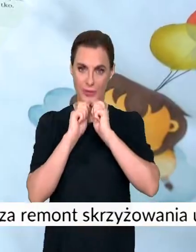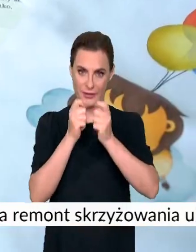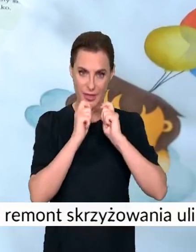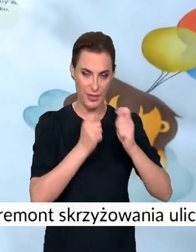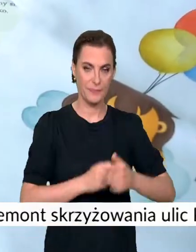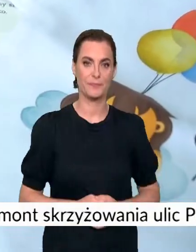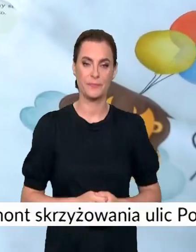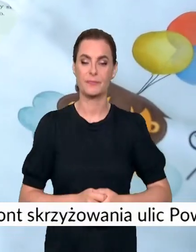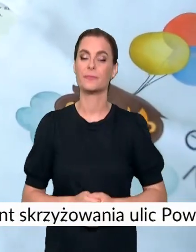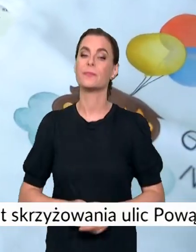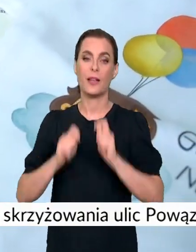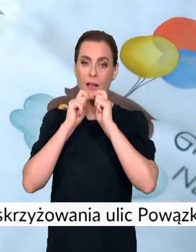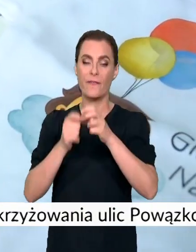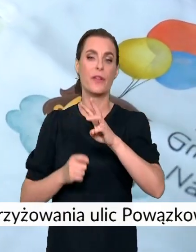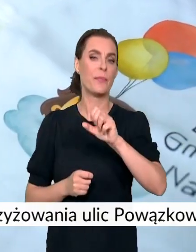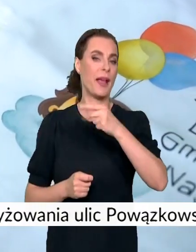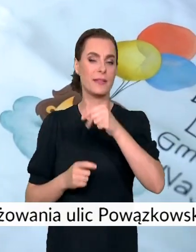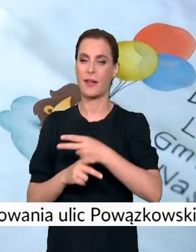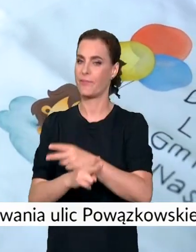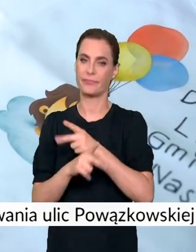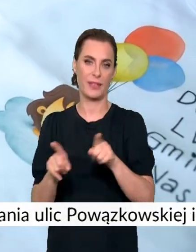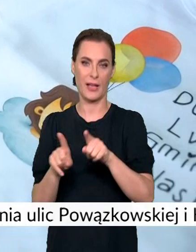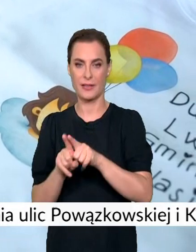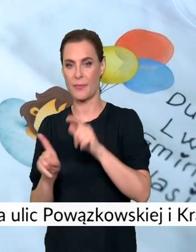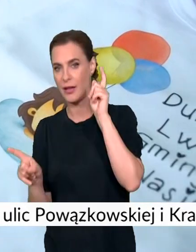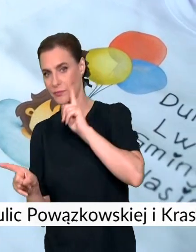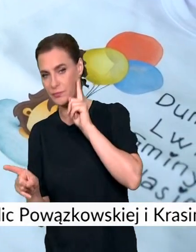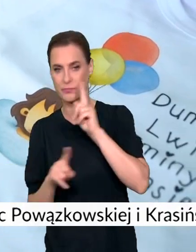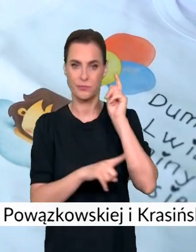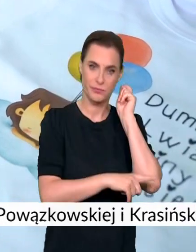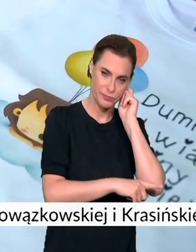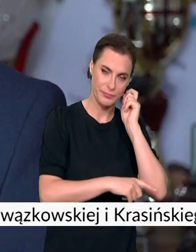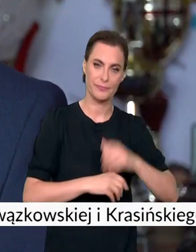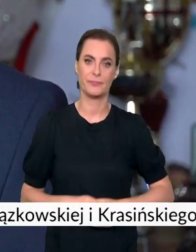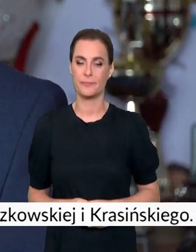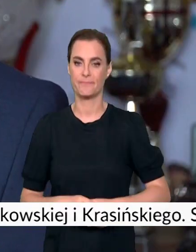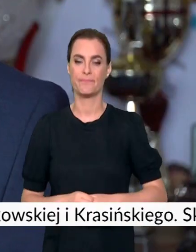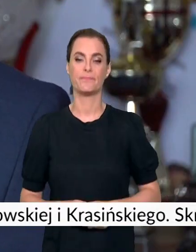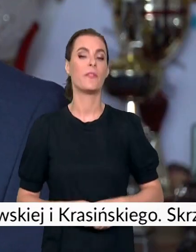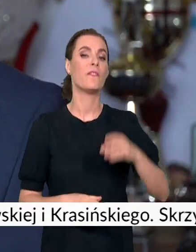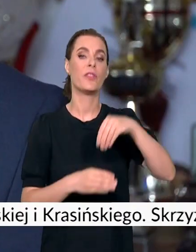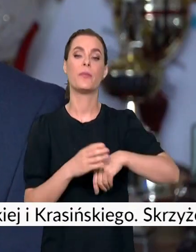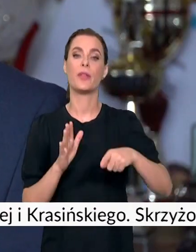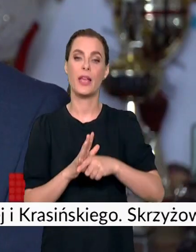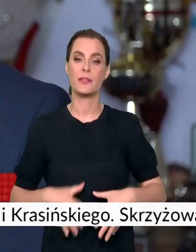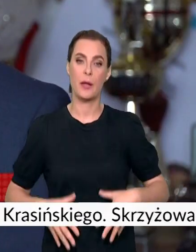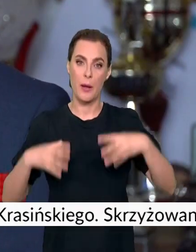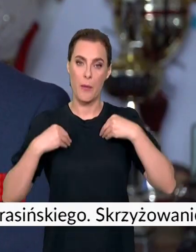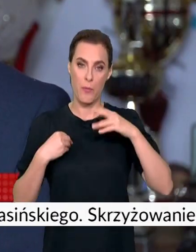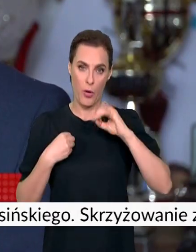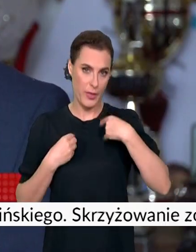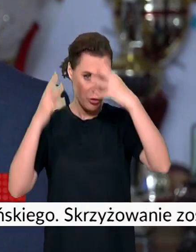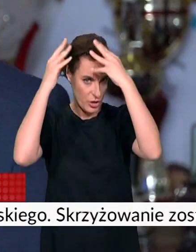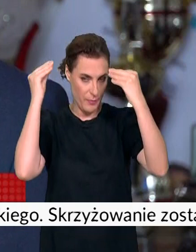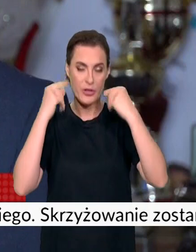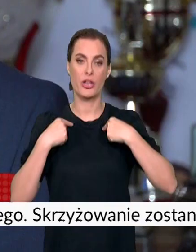wyprawki. Wyprawki są uniwersalne dla chłopców i dziewczynek. W skład wyprawki dla niemowlaka wchodzi body, czapeczka oraz